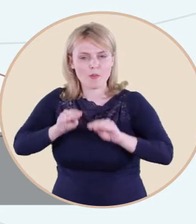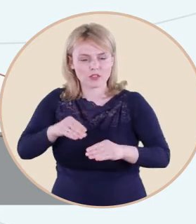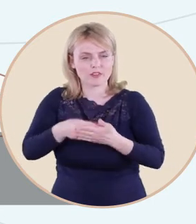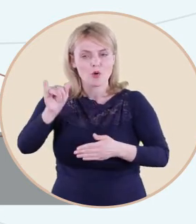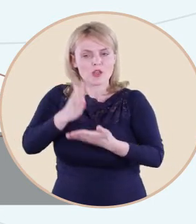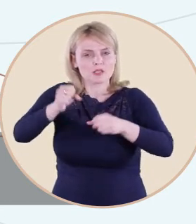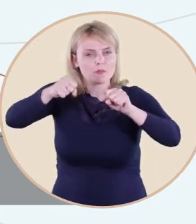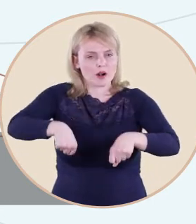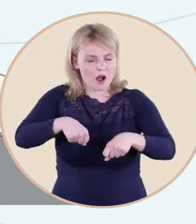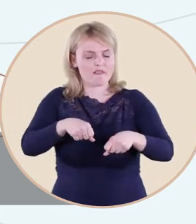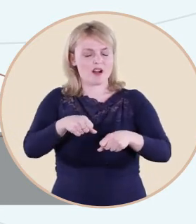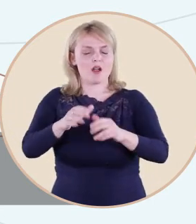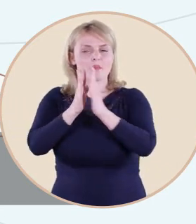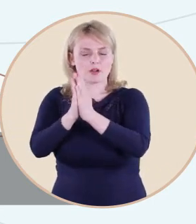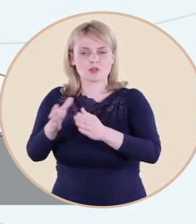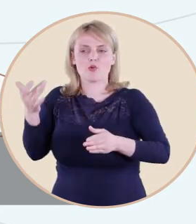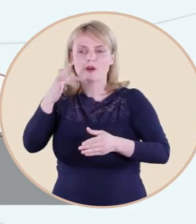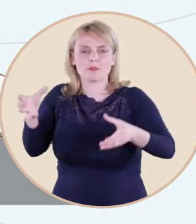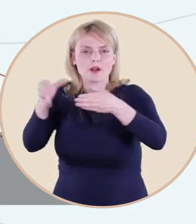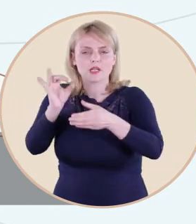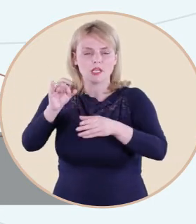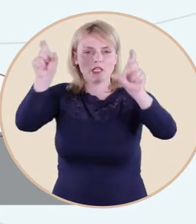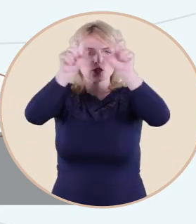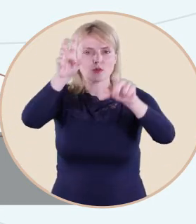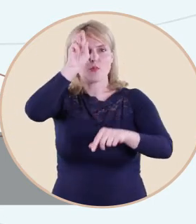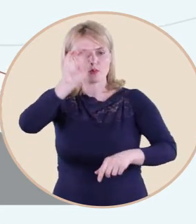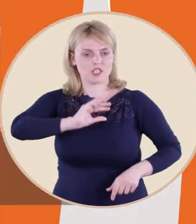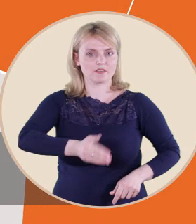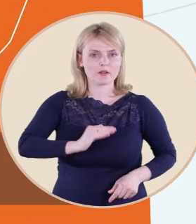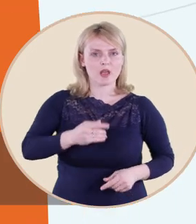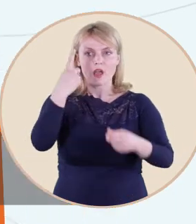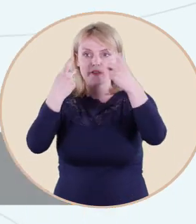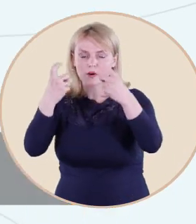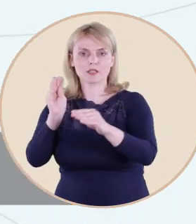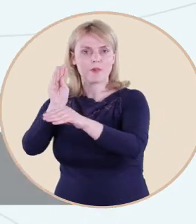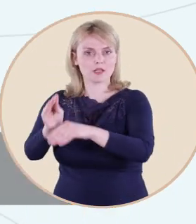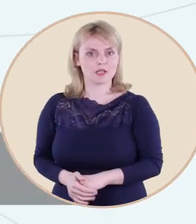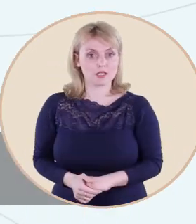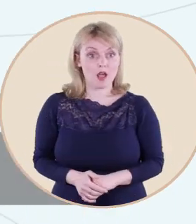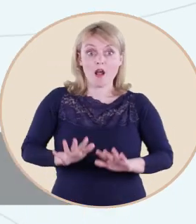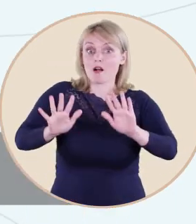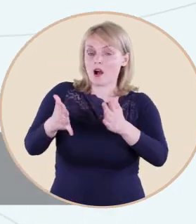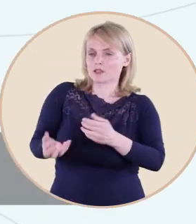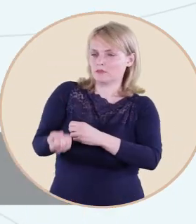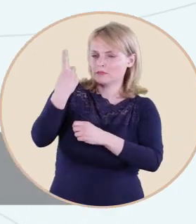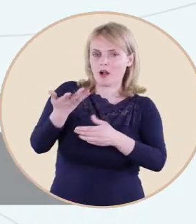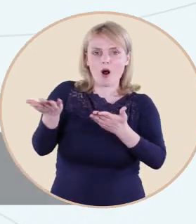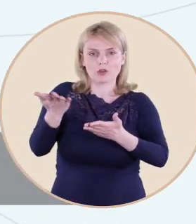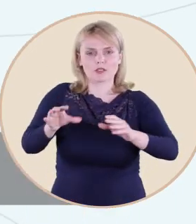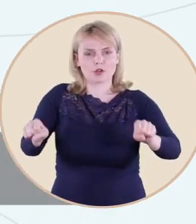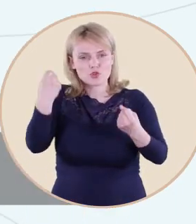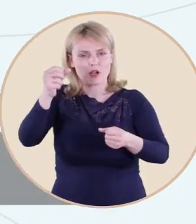politice, dar și instituțiilor publice sau private, informații suplimentare. În cazul în care se depistează neregul, CEC se poate